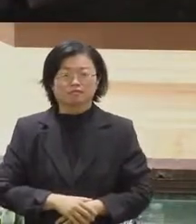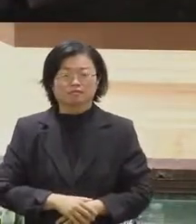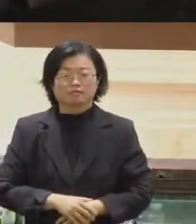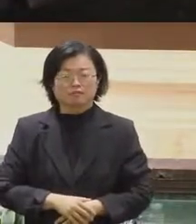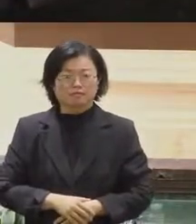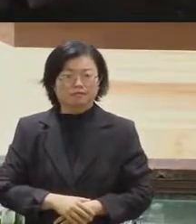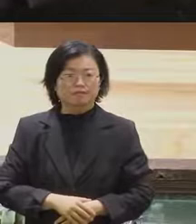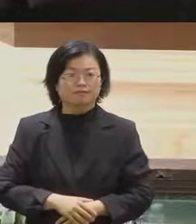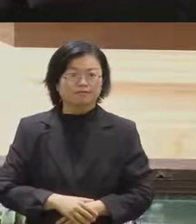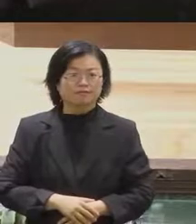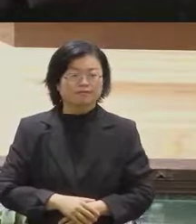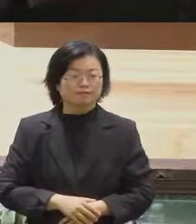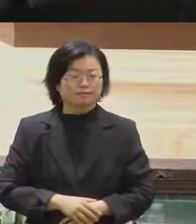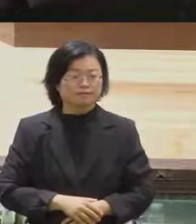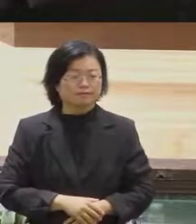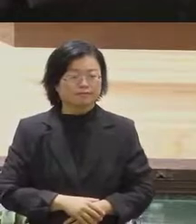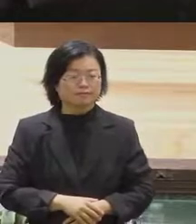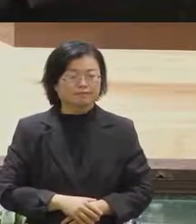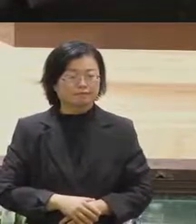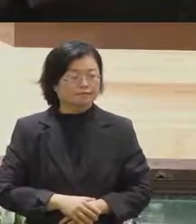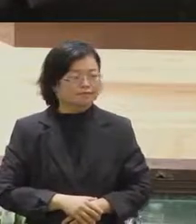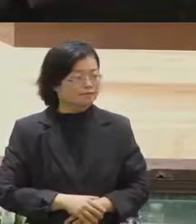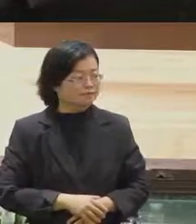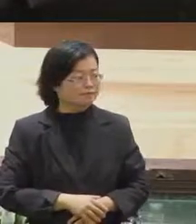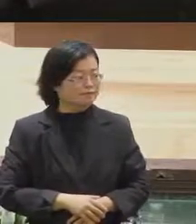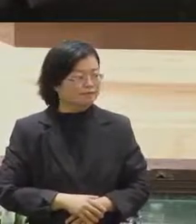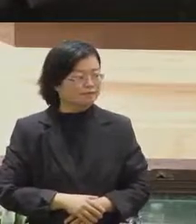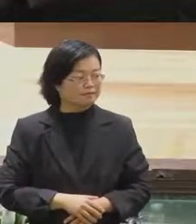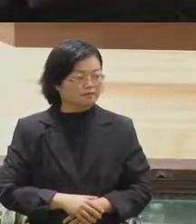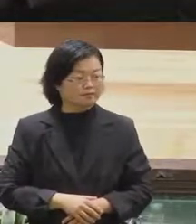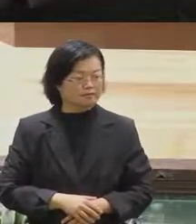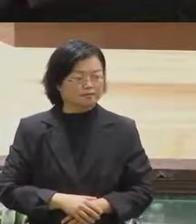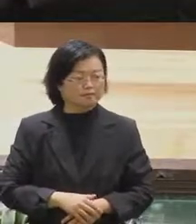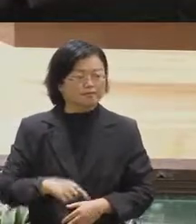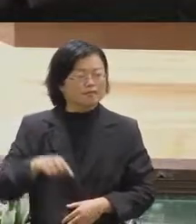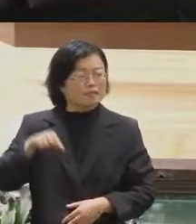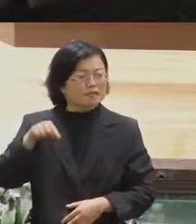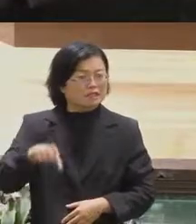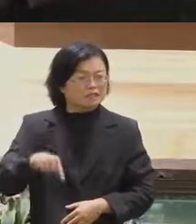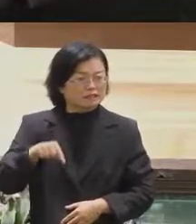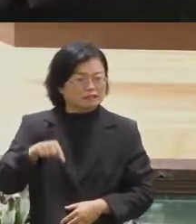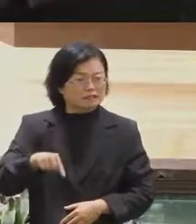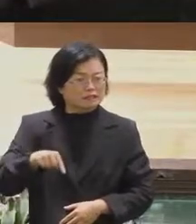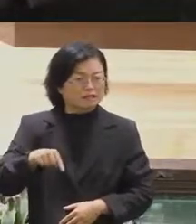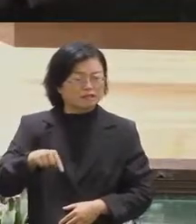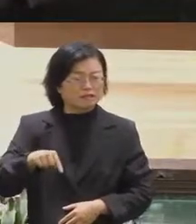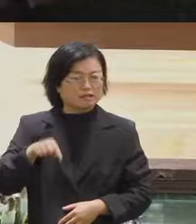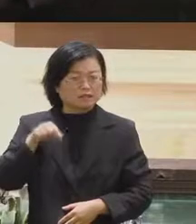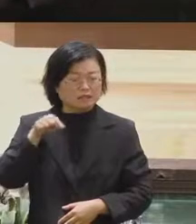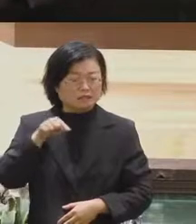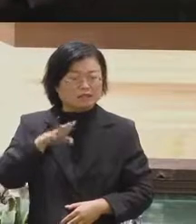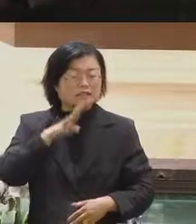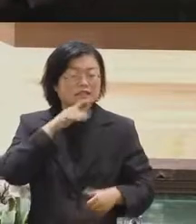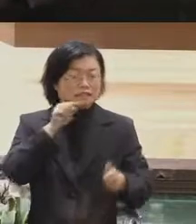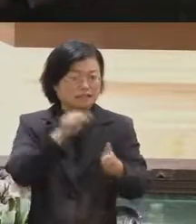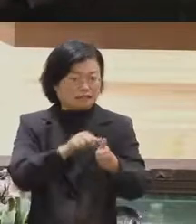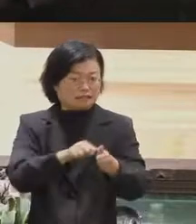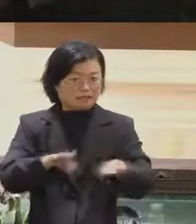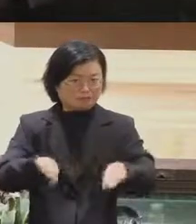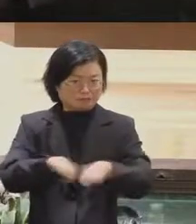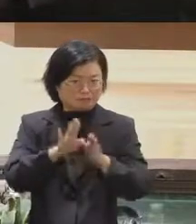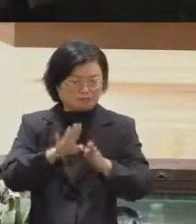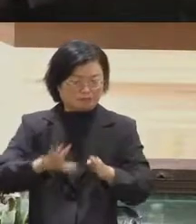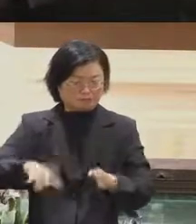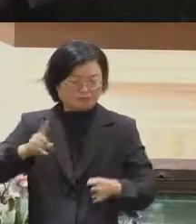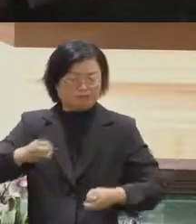arn more rice的部分Tim Monk的話呢他是我們線上揪鬆的導播所以會從他的眼中來分享一下線上活